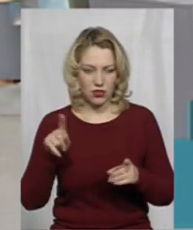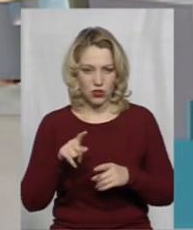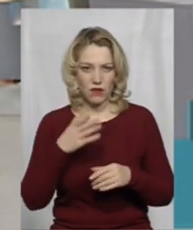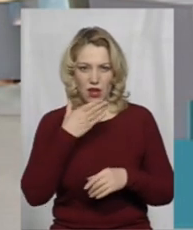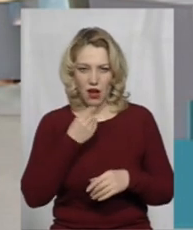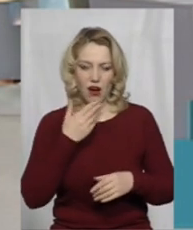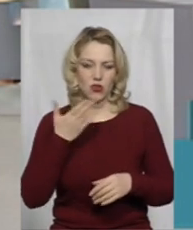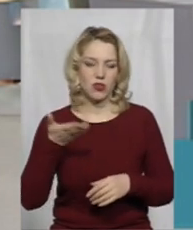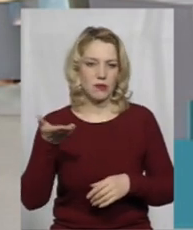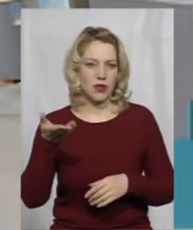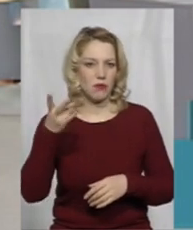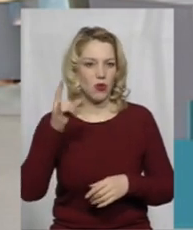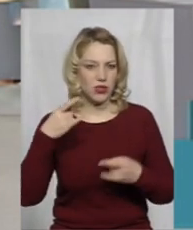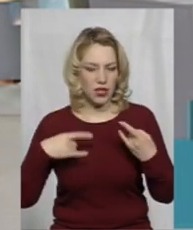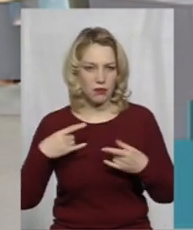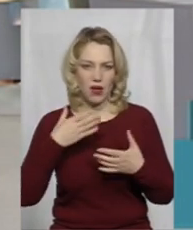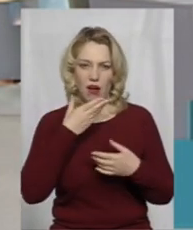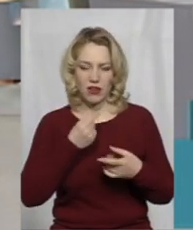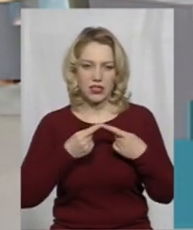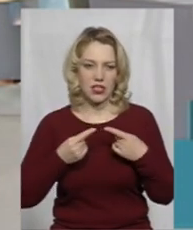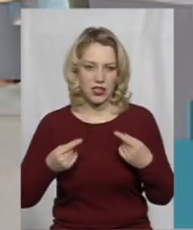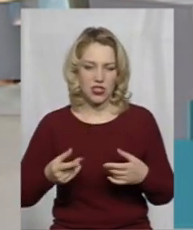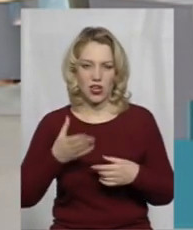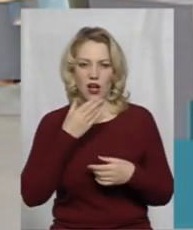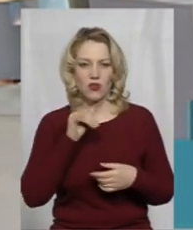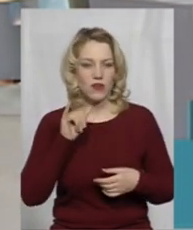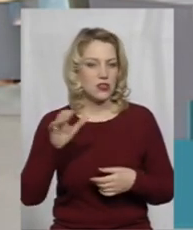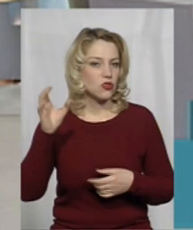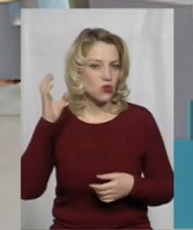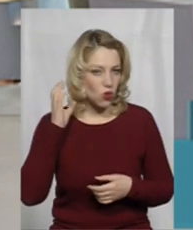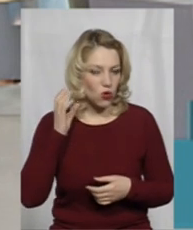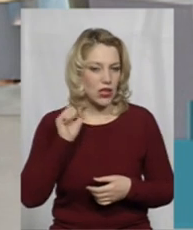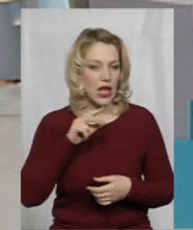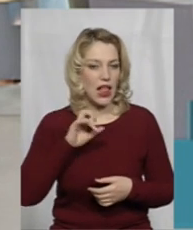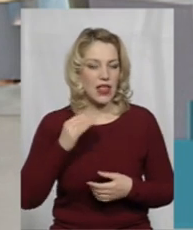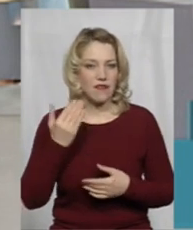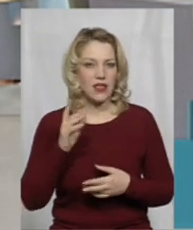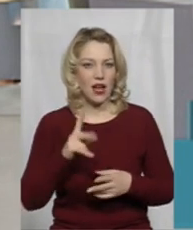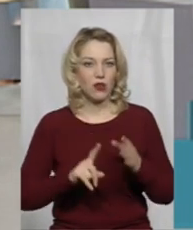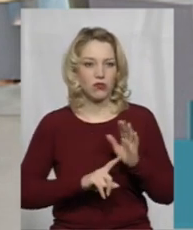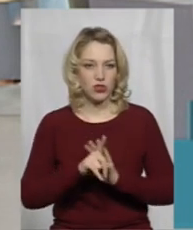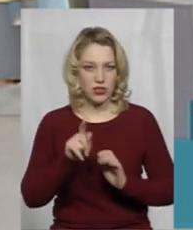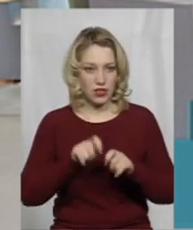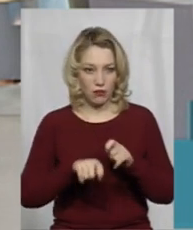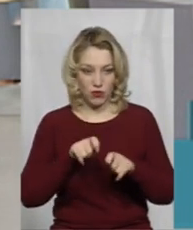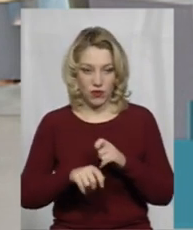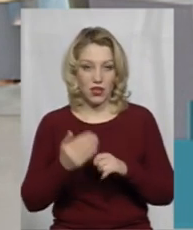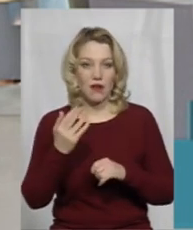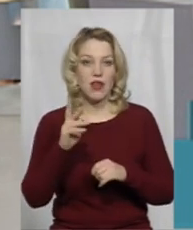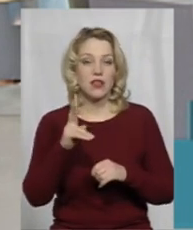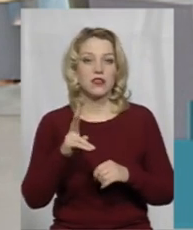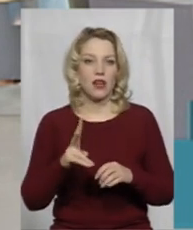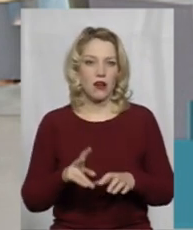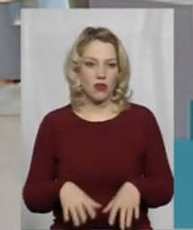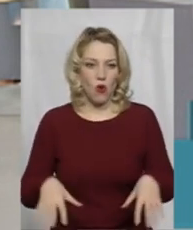ви гарно говорите по телебаченню, красиві речі, красиво вас слухати. Але ви, як почалися перевірки, ви як